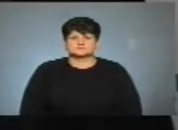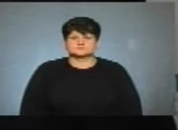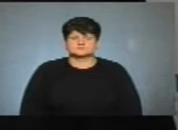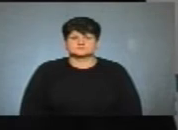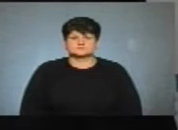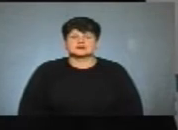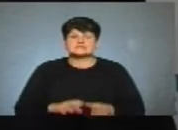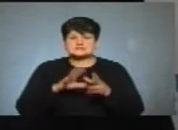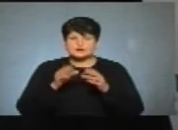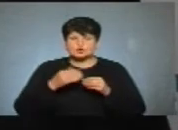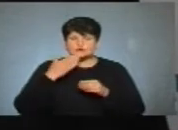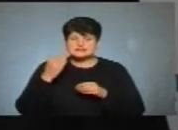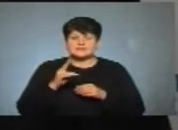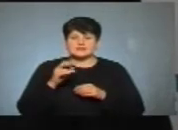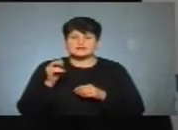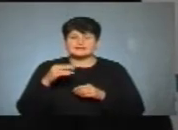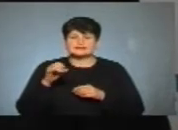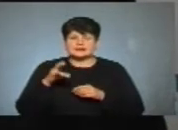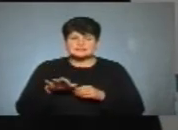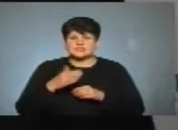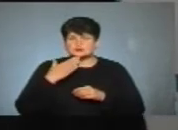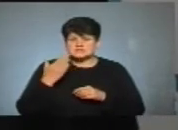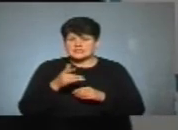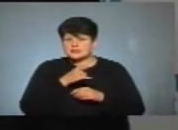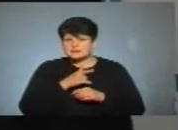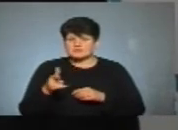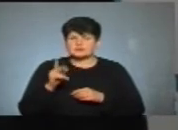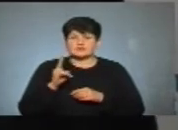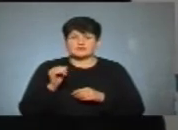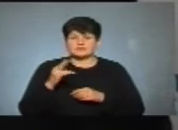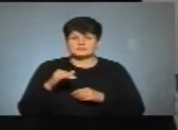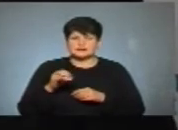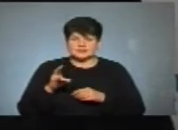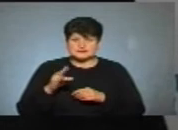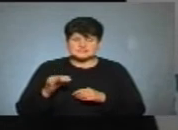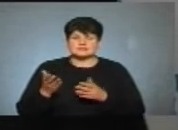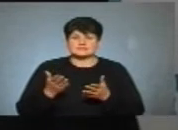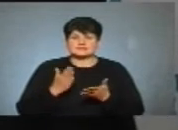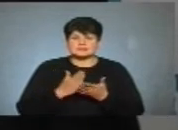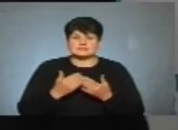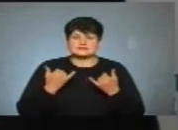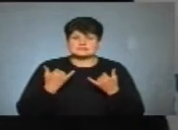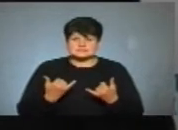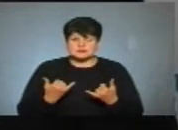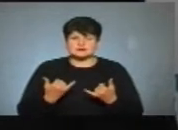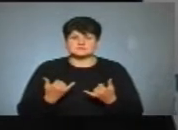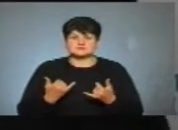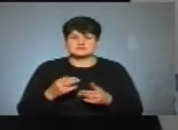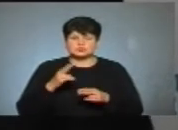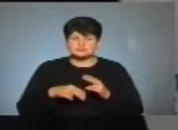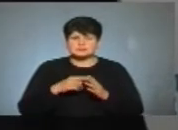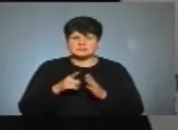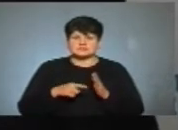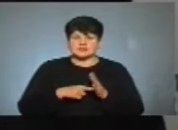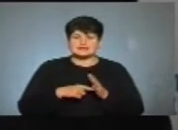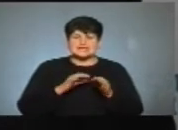Загалом останній каденція і взагалі останній період каденції тієї, яке ще зараз діє і скоро закінчиться, це було питання, земельні